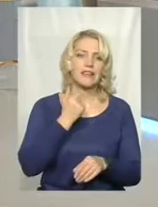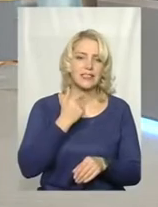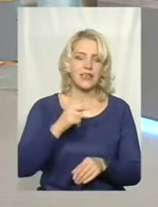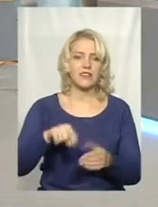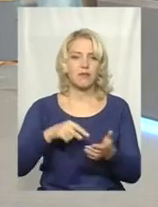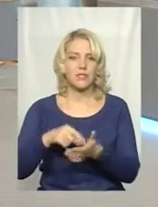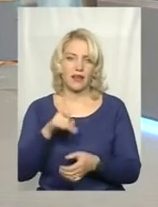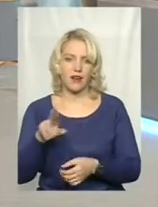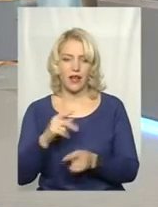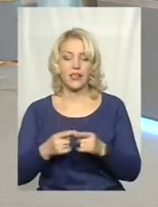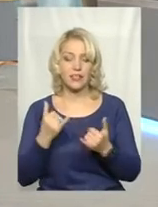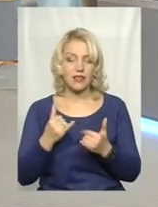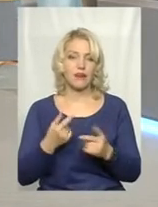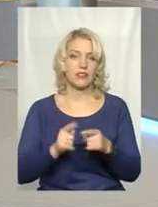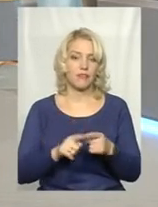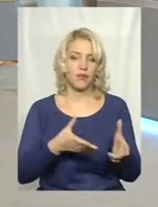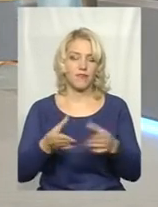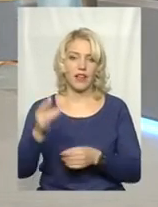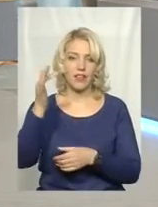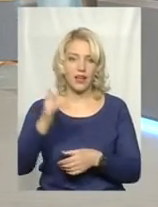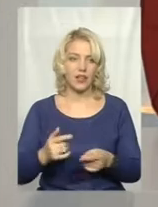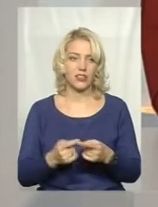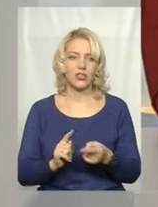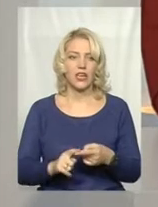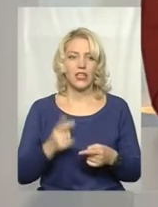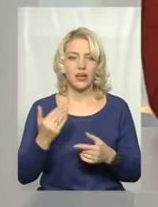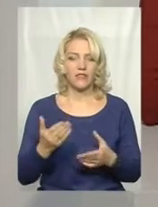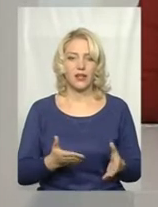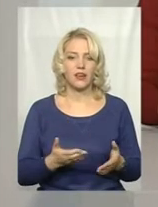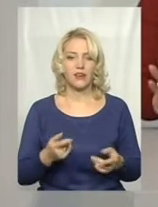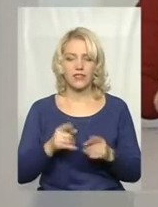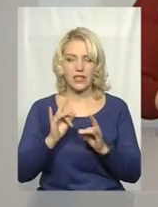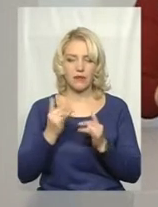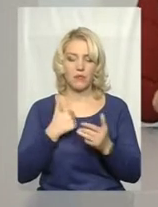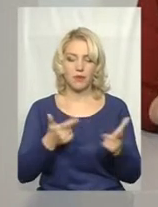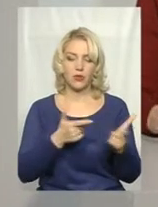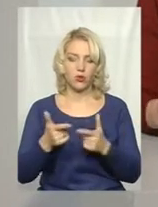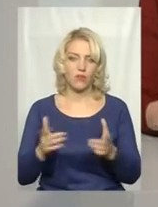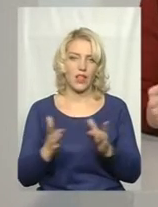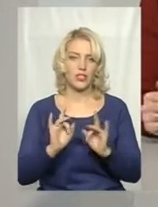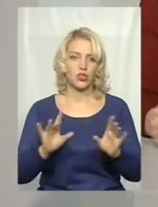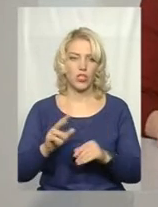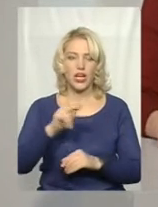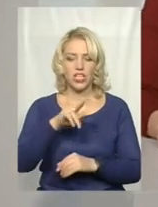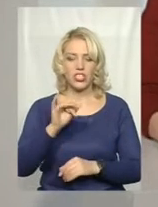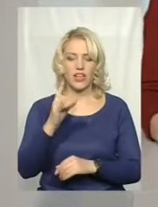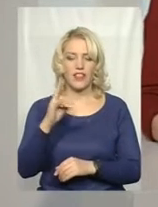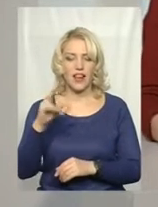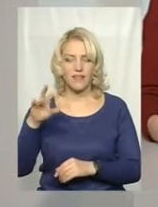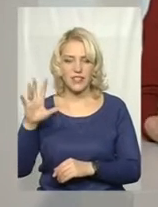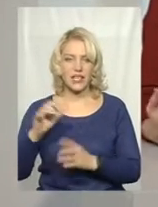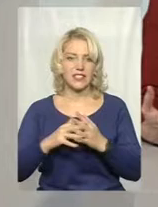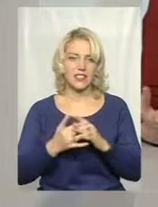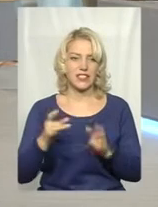рейтинг, так що це змінює площу, кількість населення. Ви прямо підвели до того сюжету, який ми готували. Чернілівська сільська рада може